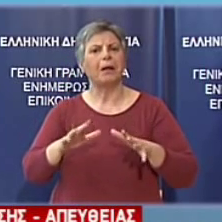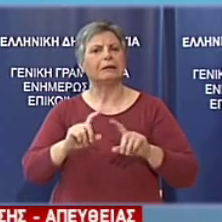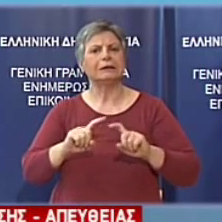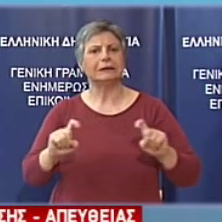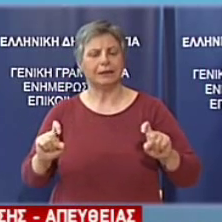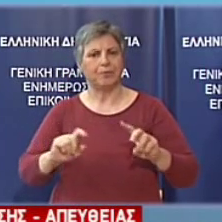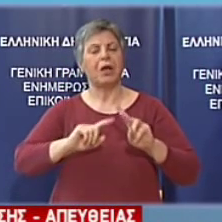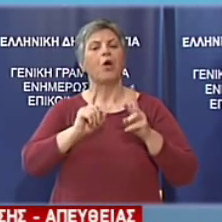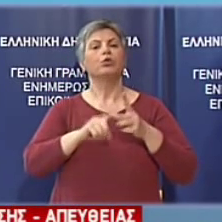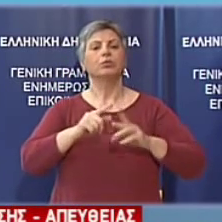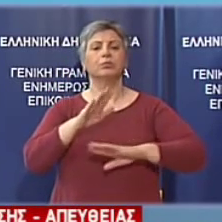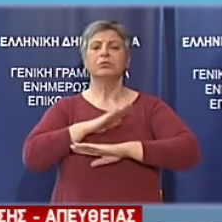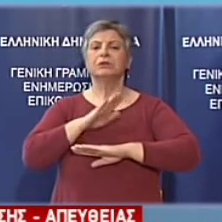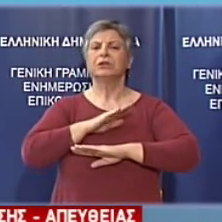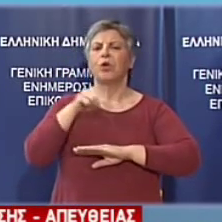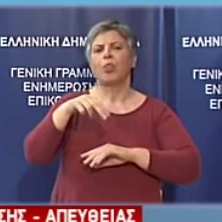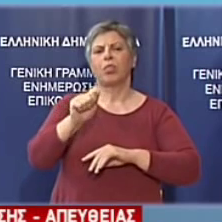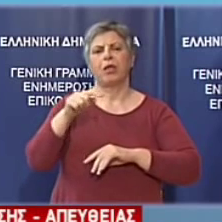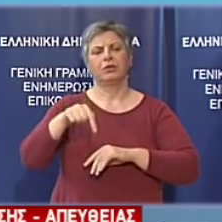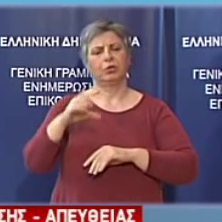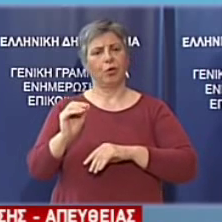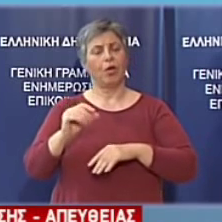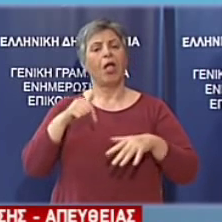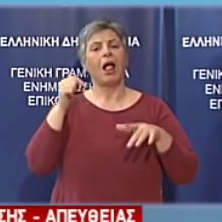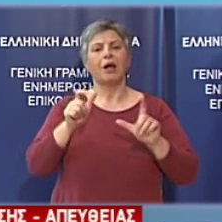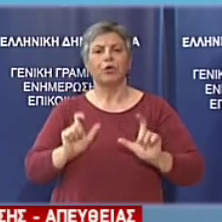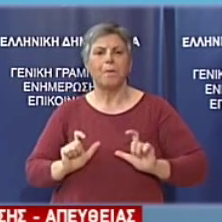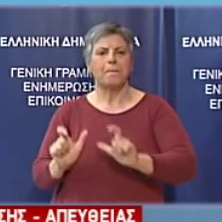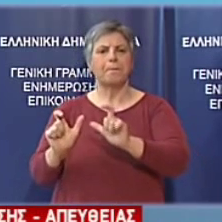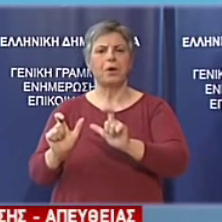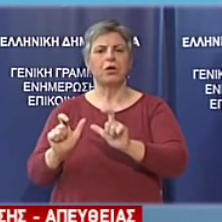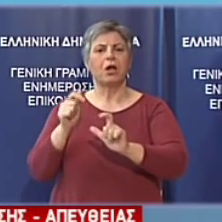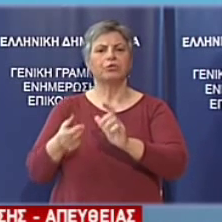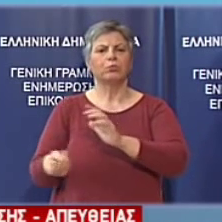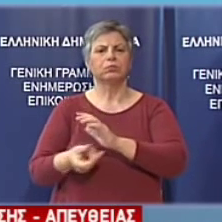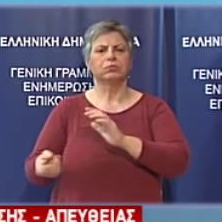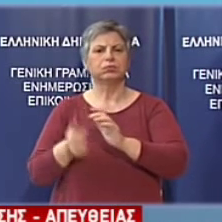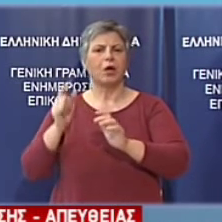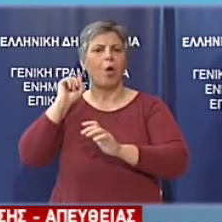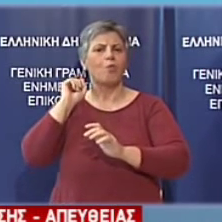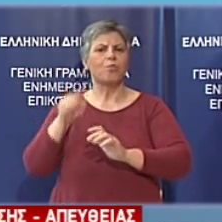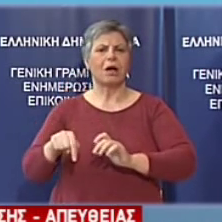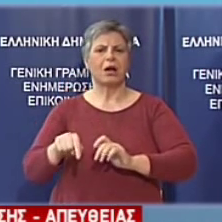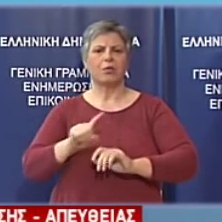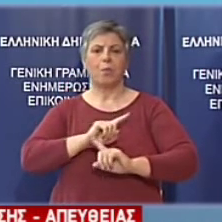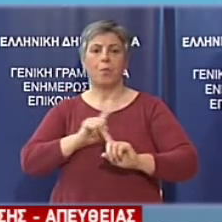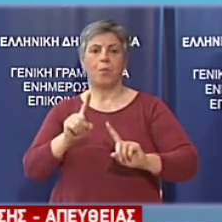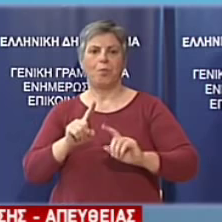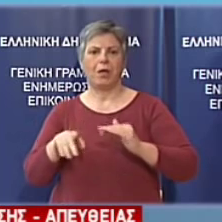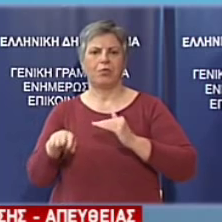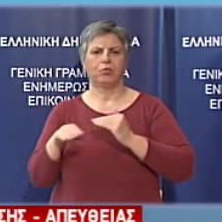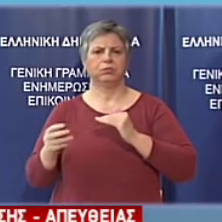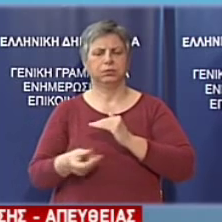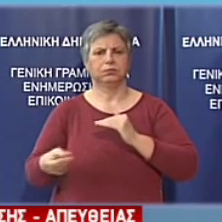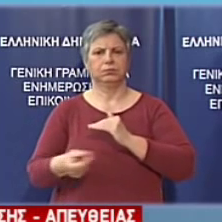ΝΑΤΟ για την αντιμετώπιση των παράνομων δικτύων διακίνησης με εστίαση στα τουρκικά παράλια. Στο